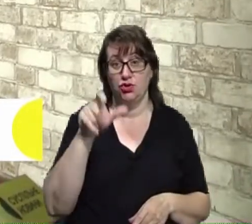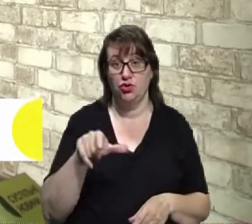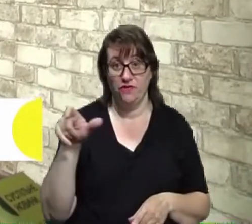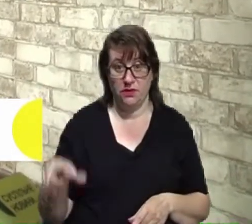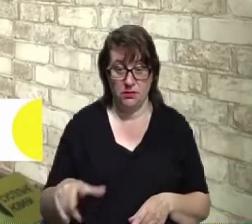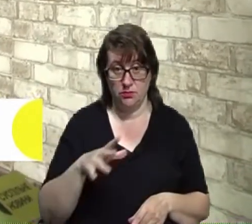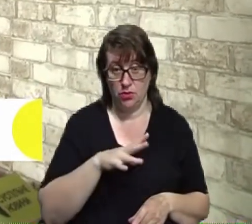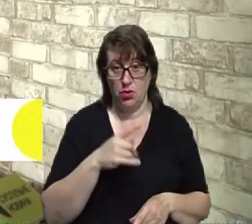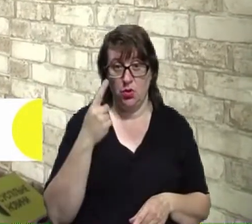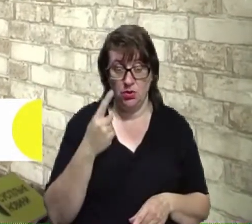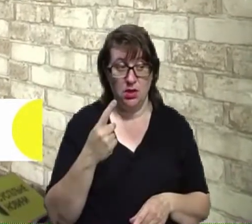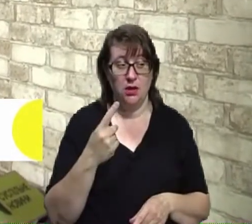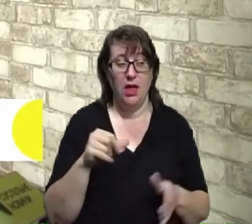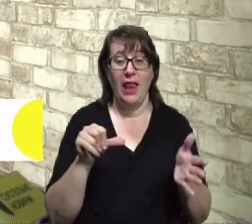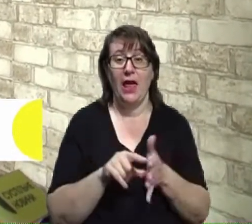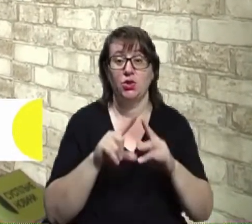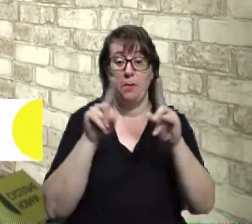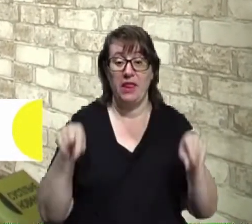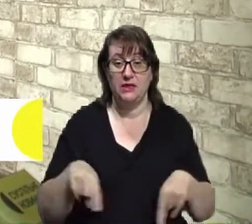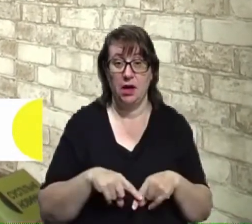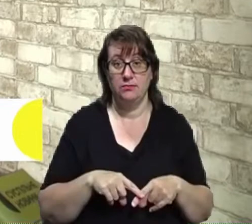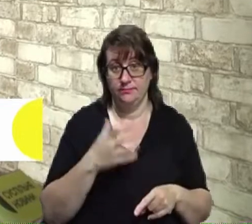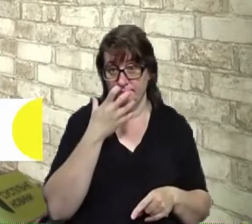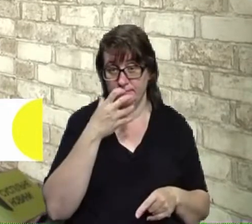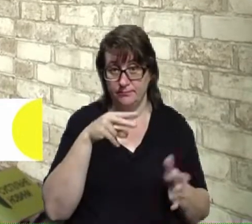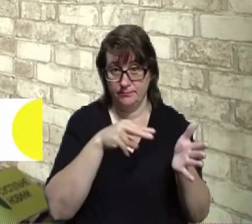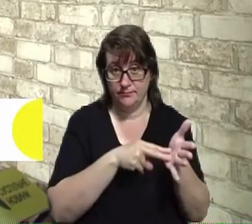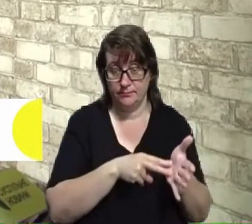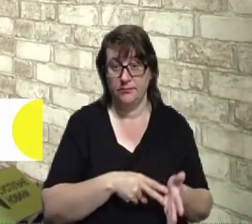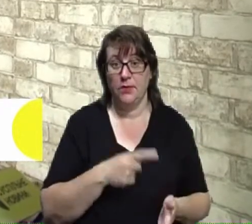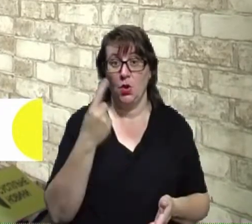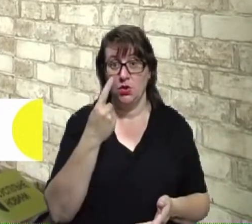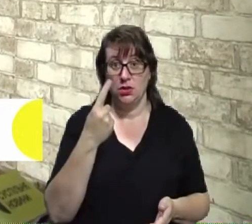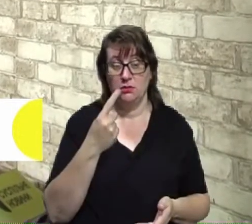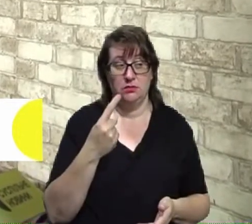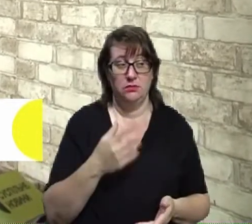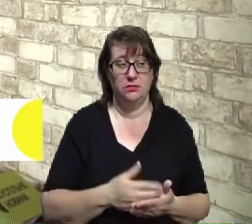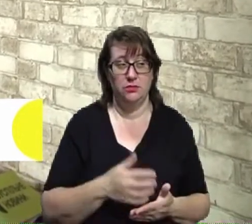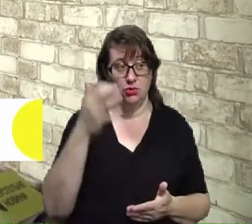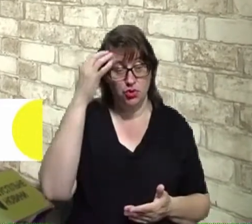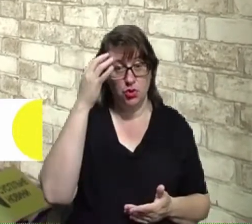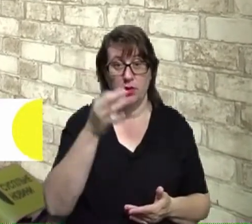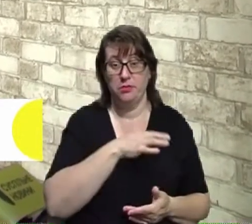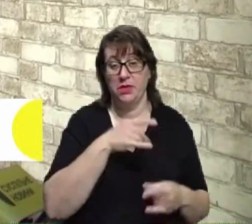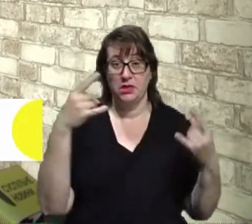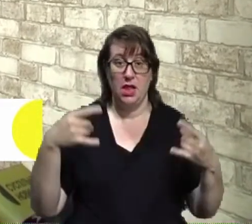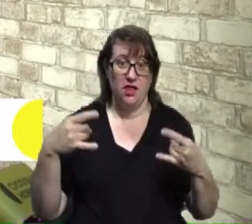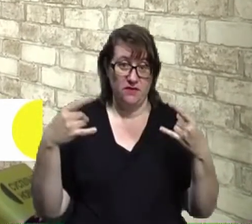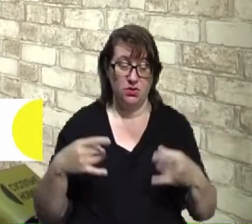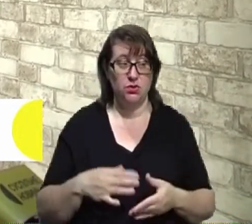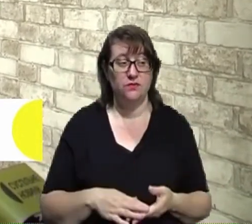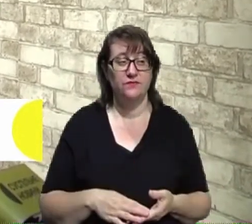одна електроплитка, був один чорно-білий телевізор і